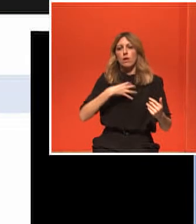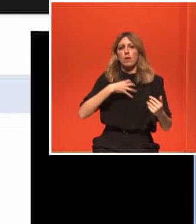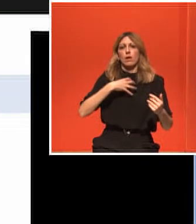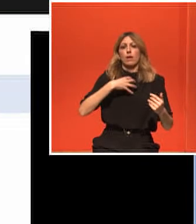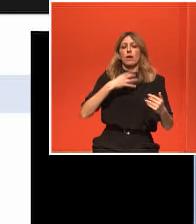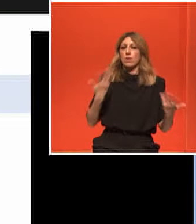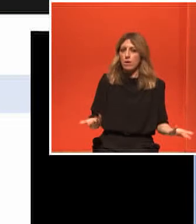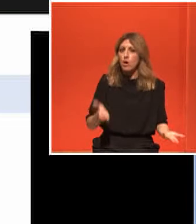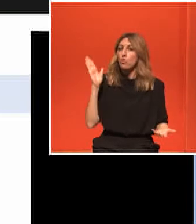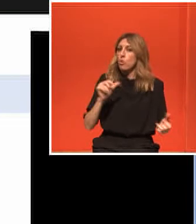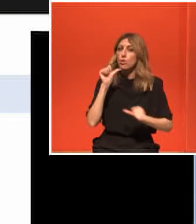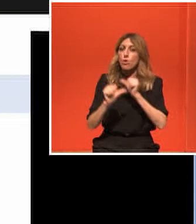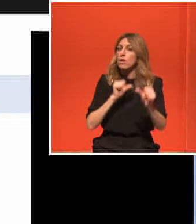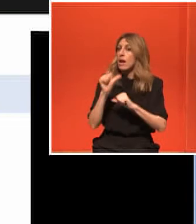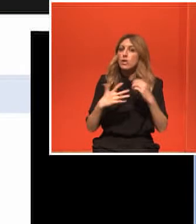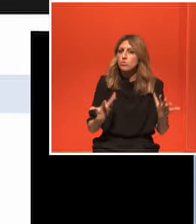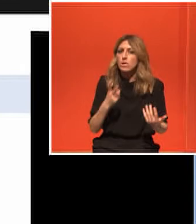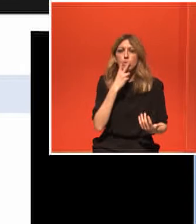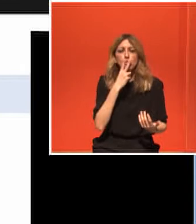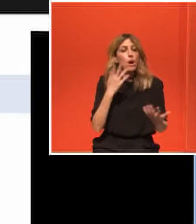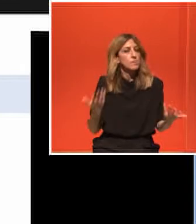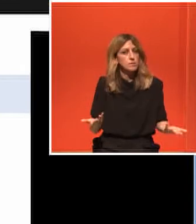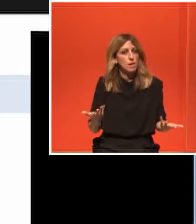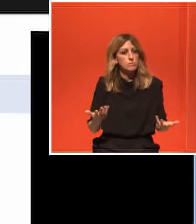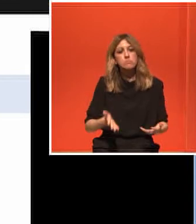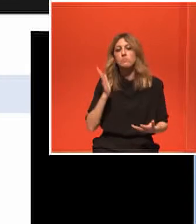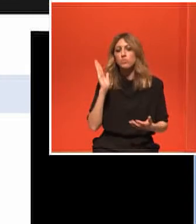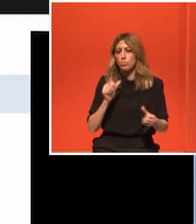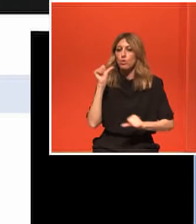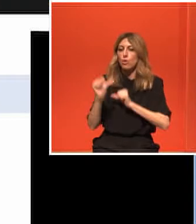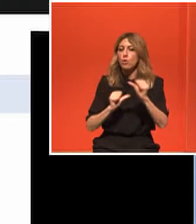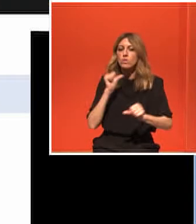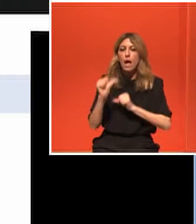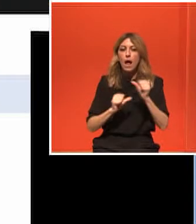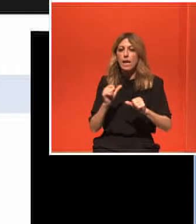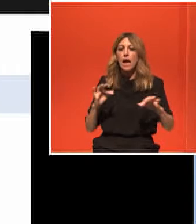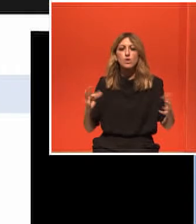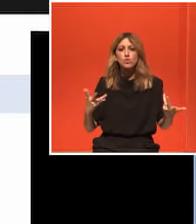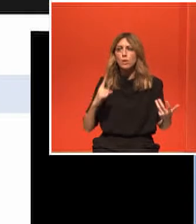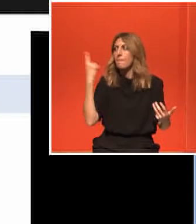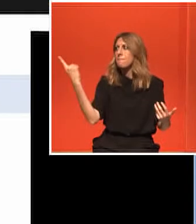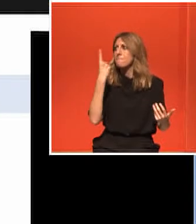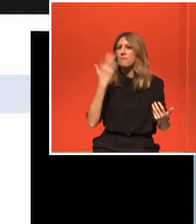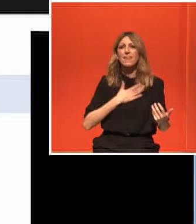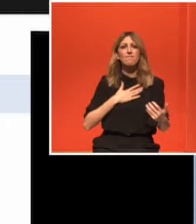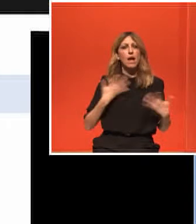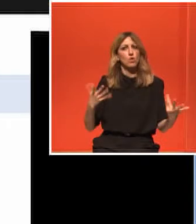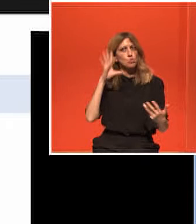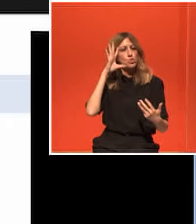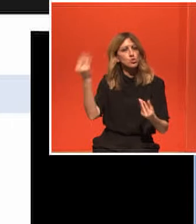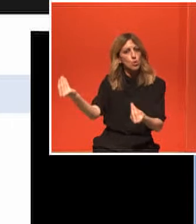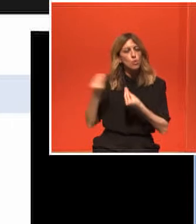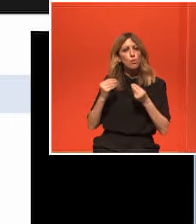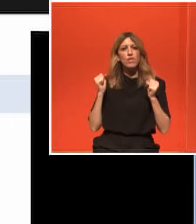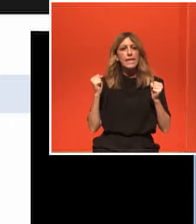κάπνισμα. Μπορώ να έχω μια πιο υγιή περιβαντολογική συνθήκη στη ζωή μου. Αυτά λοιπόν